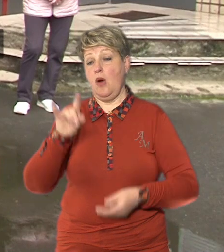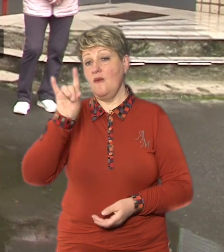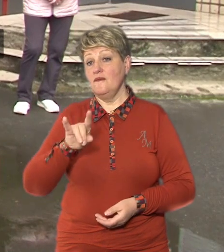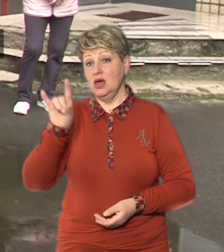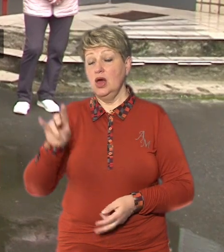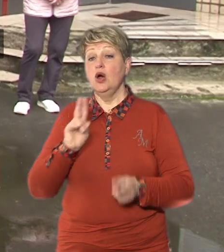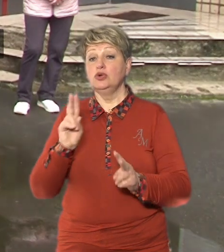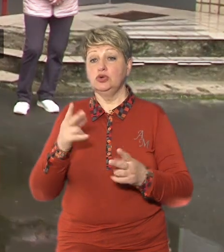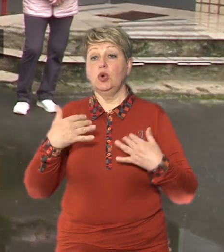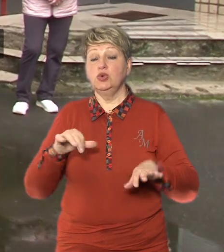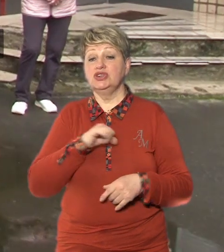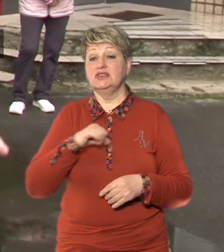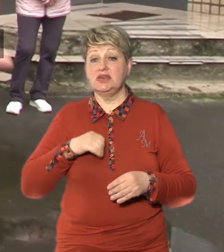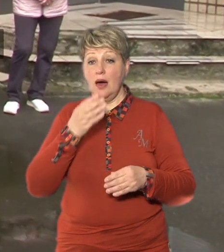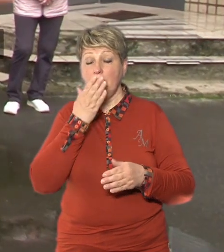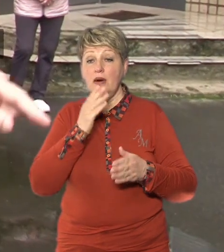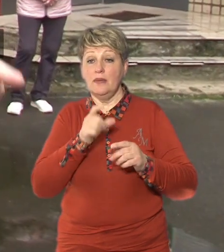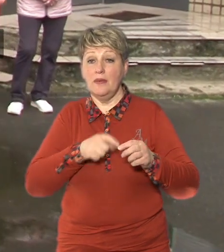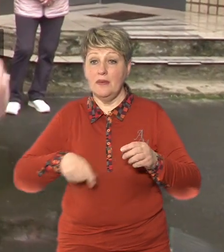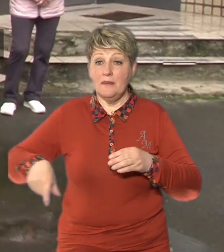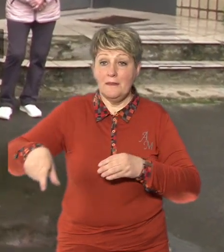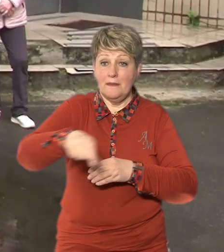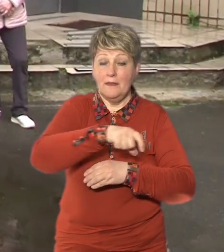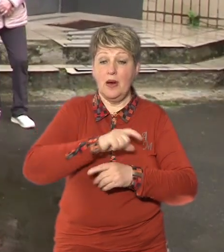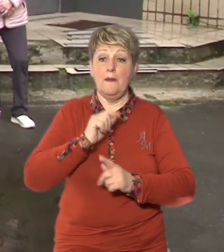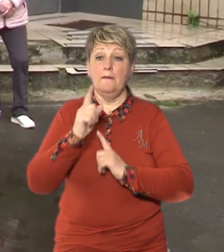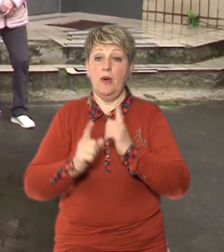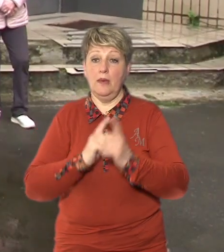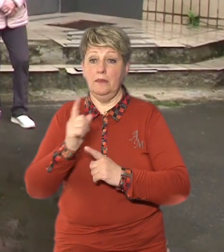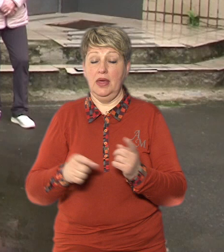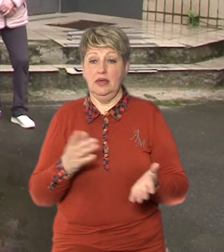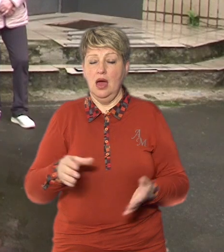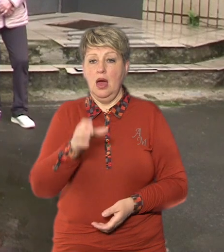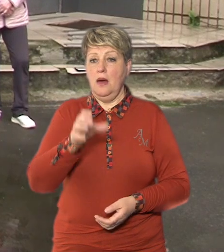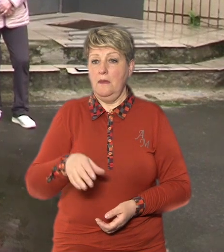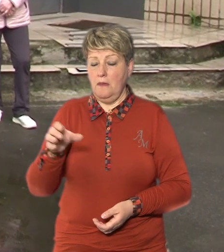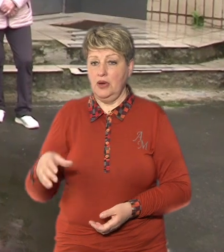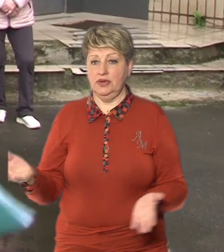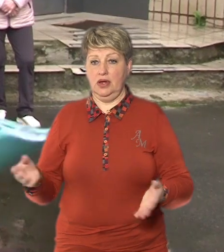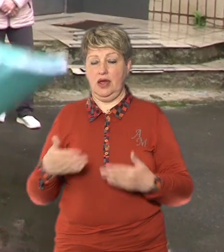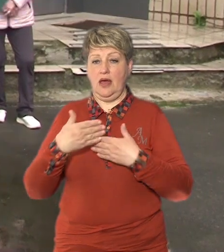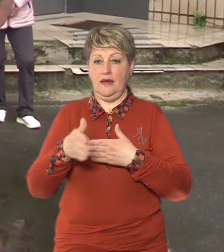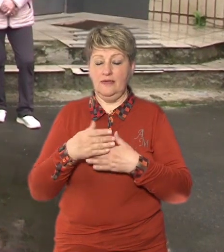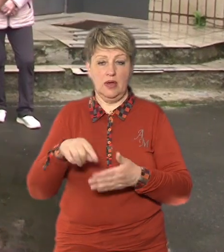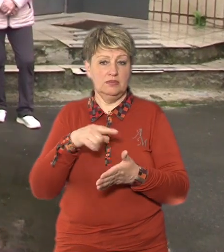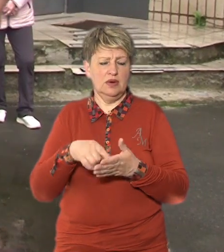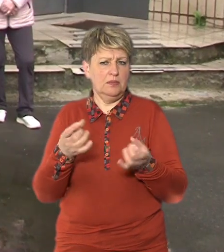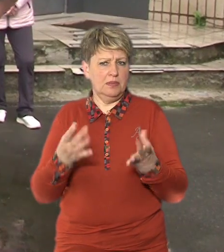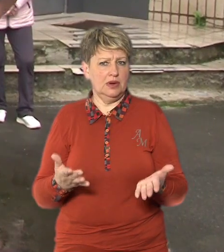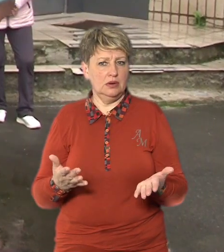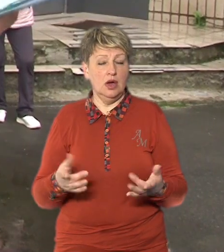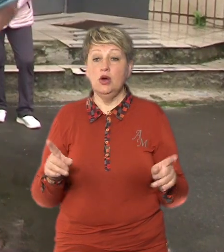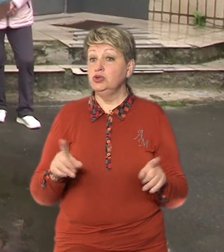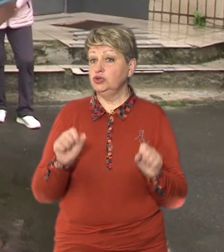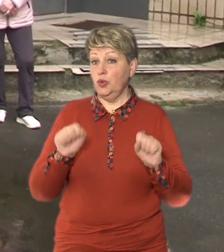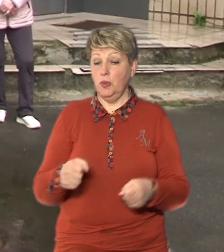утеплился, поміняли Батареї і двері Таке запитання просте, навіть до вас Ну що тут можна